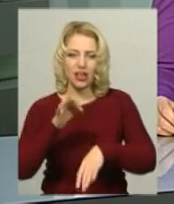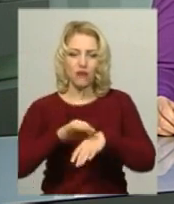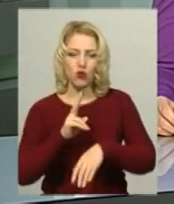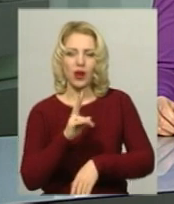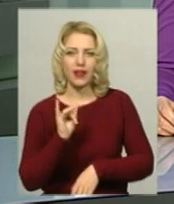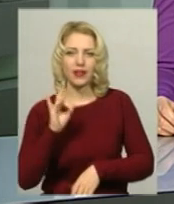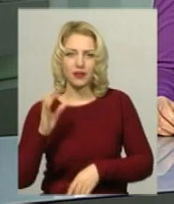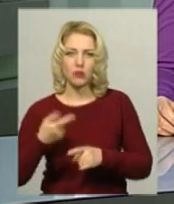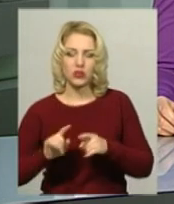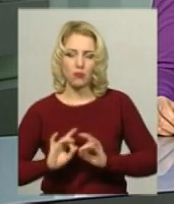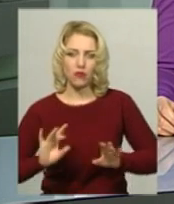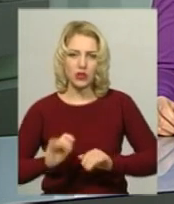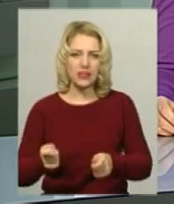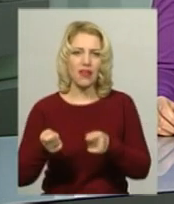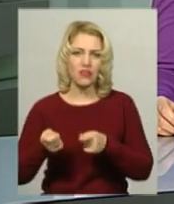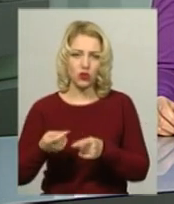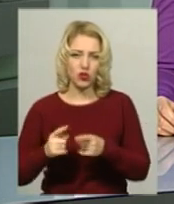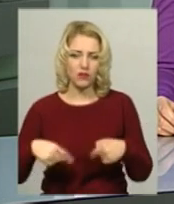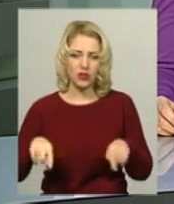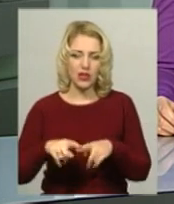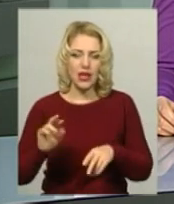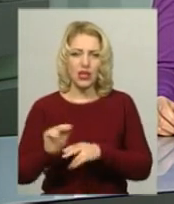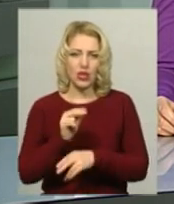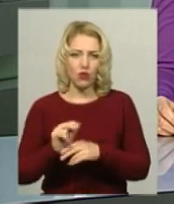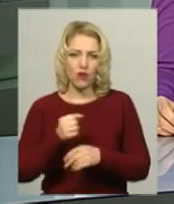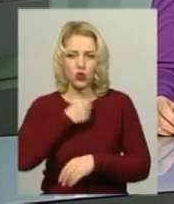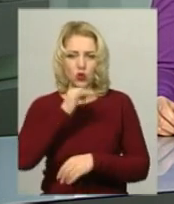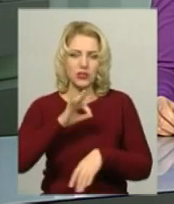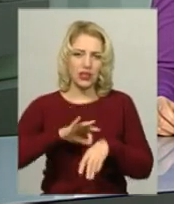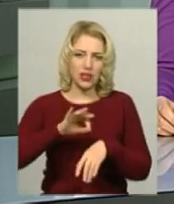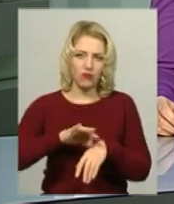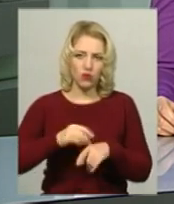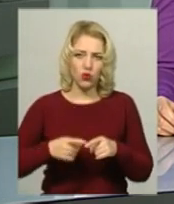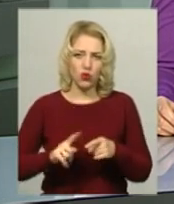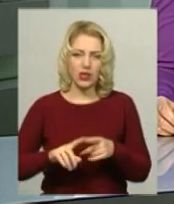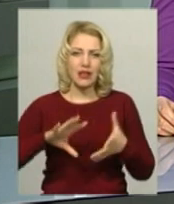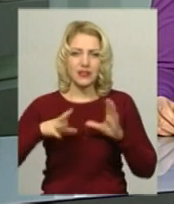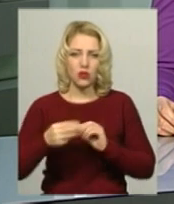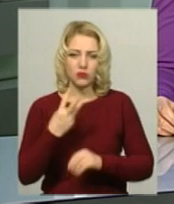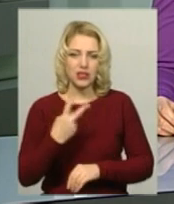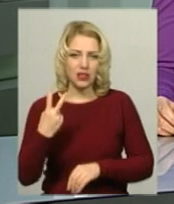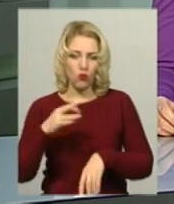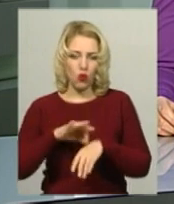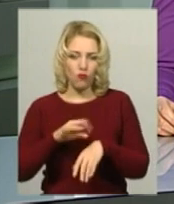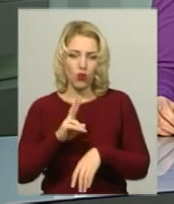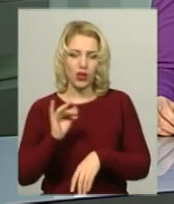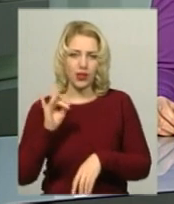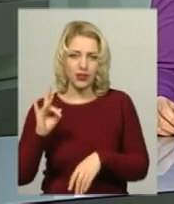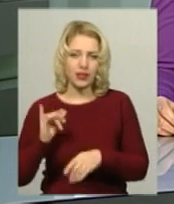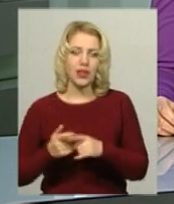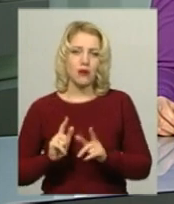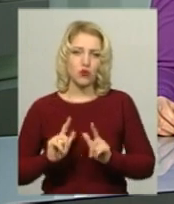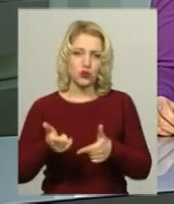завідувачка відділення для лікування дорослих хворих медзакладу Валентина Кузьмина. Загалом 32 хворих на кір поступило до